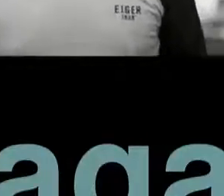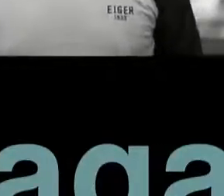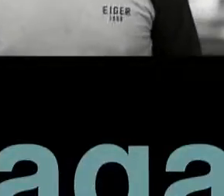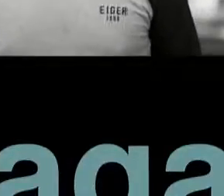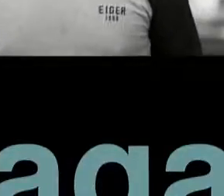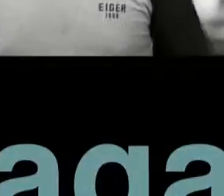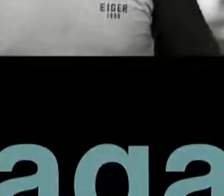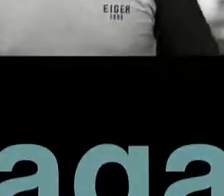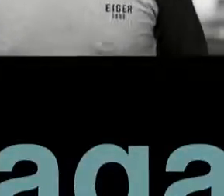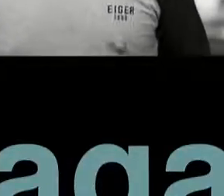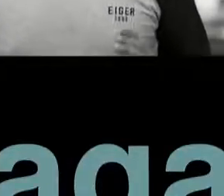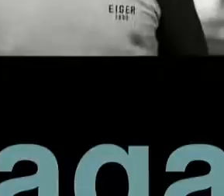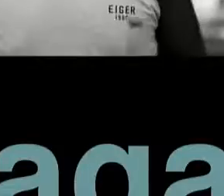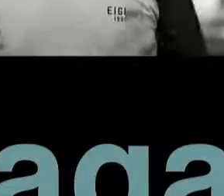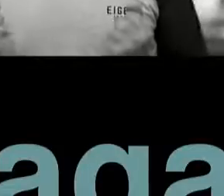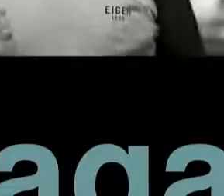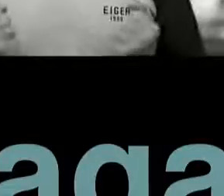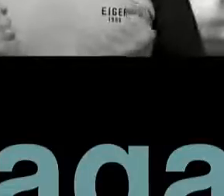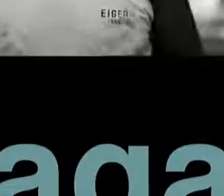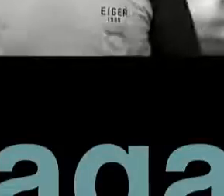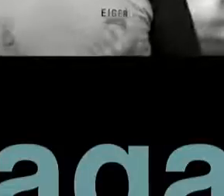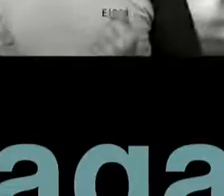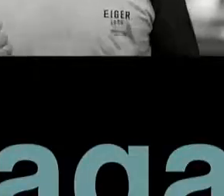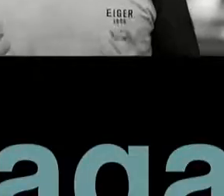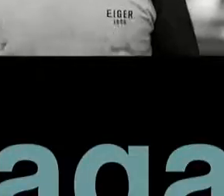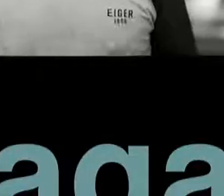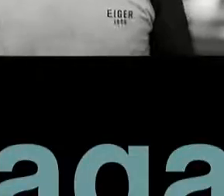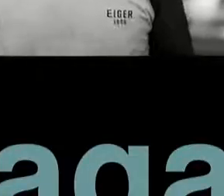selamat menikmati